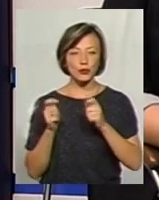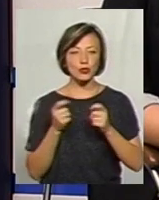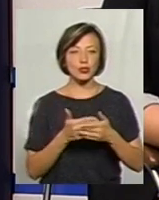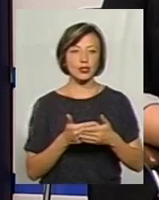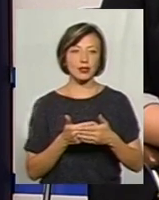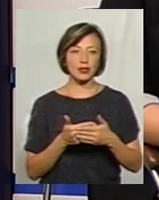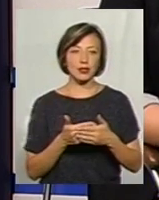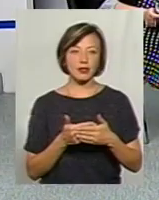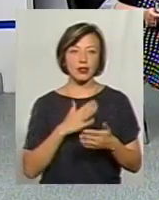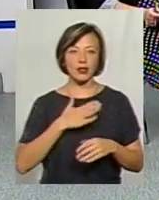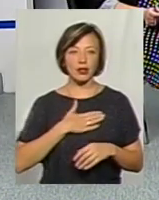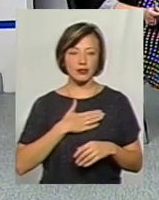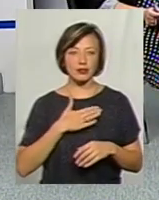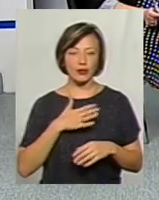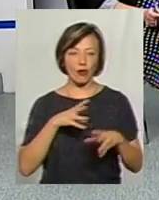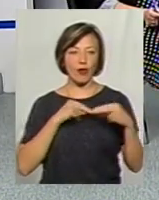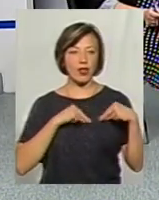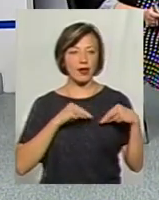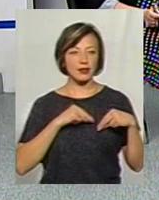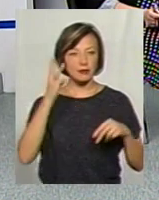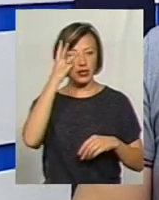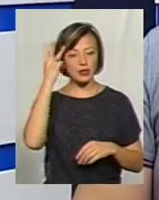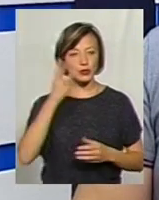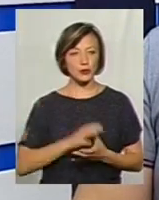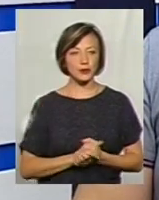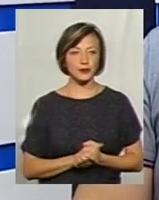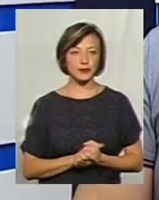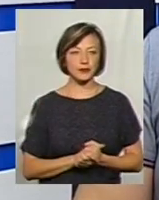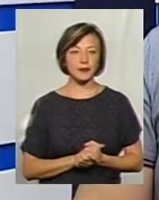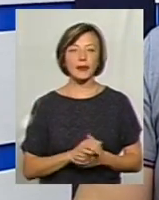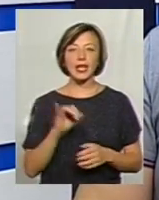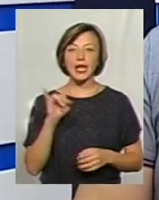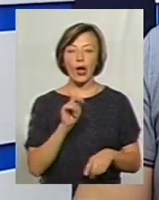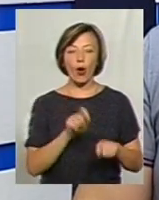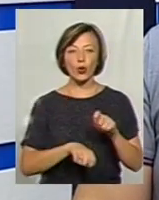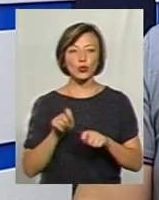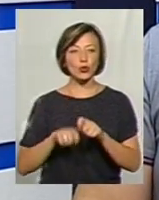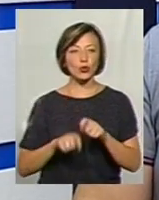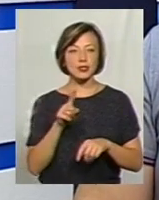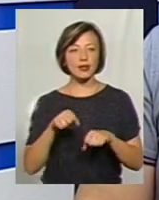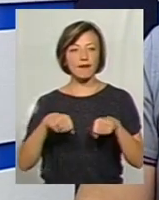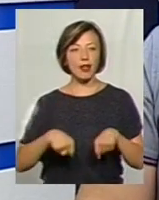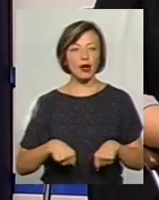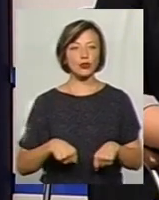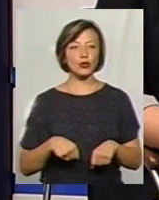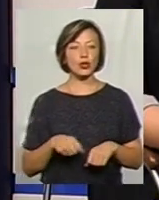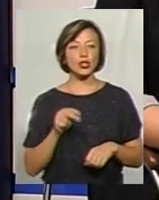від наших колег з Хмельницького. І контроль за владою.